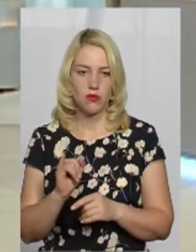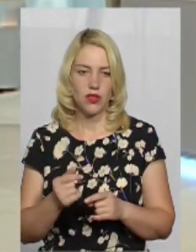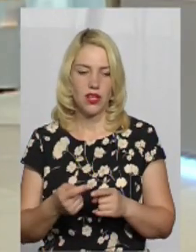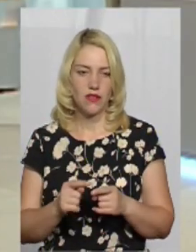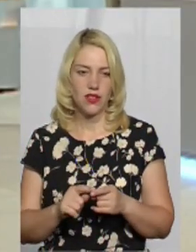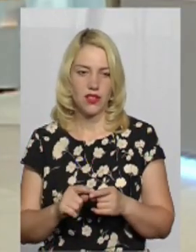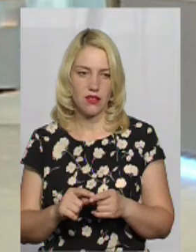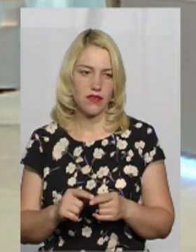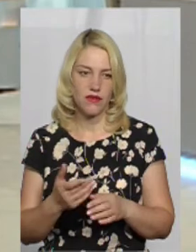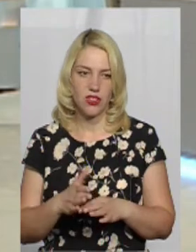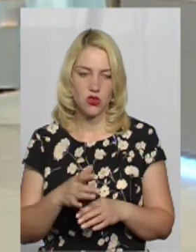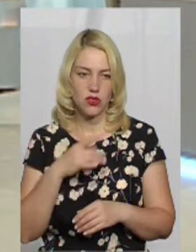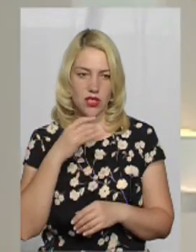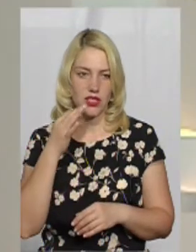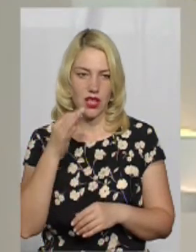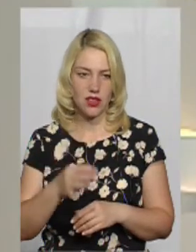з минулими роками важко.